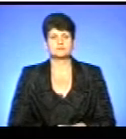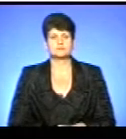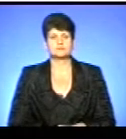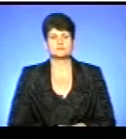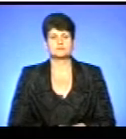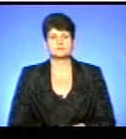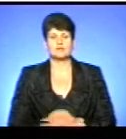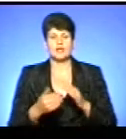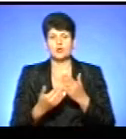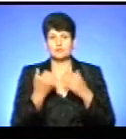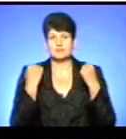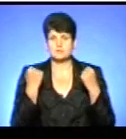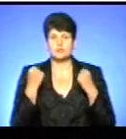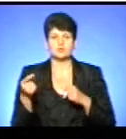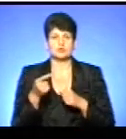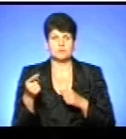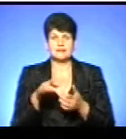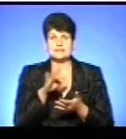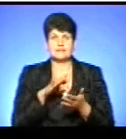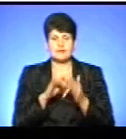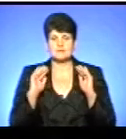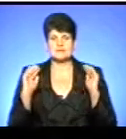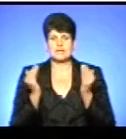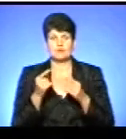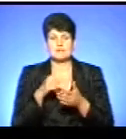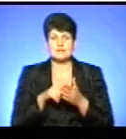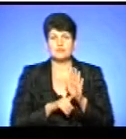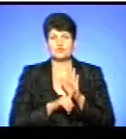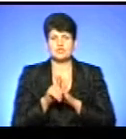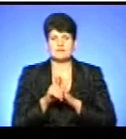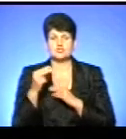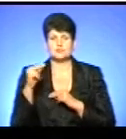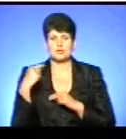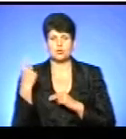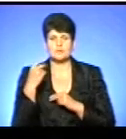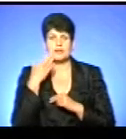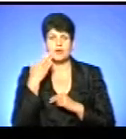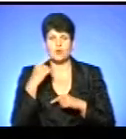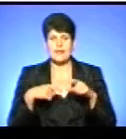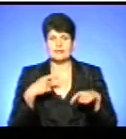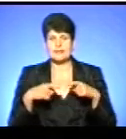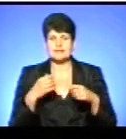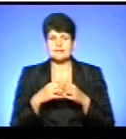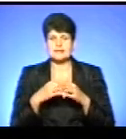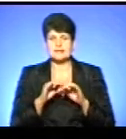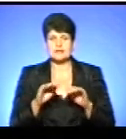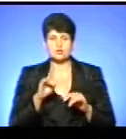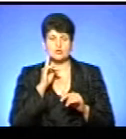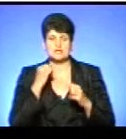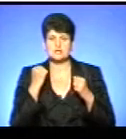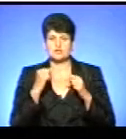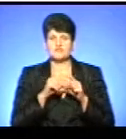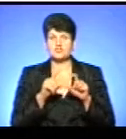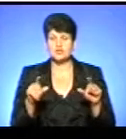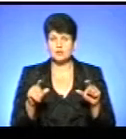І до новин спорту. У Тернополі на центральному стадіоні міста стартував чемпіонат області з легкої атлетики серед дитячо-юнацьких спортивних